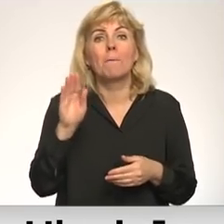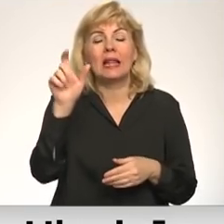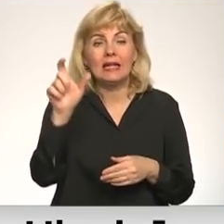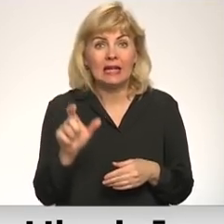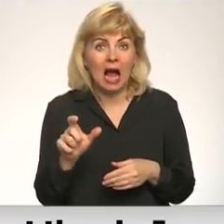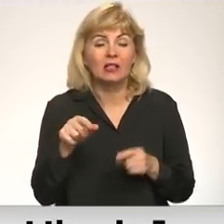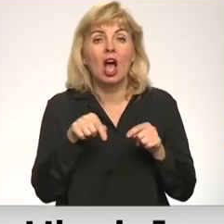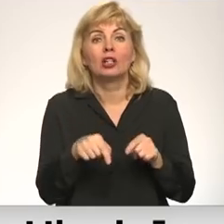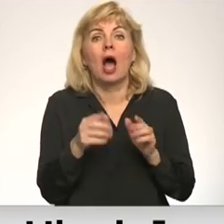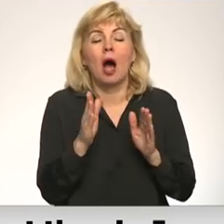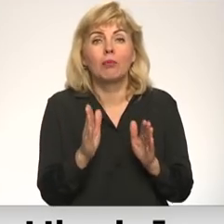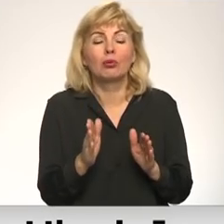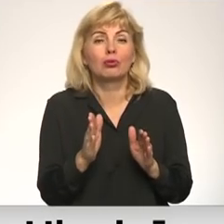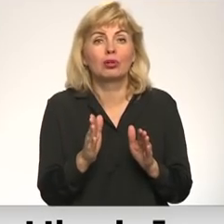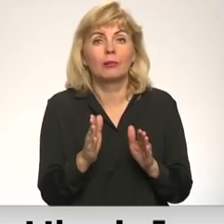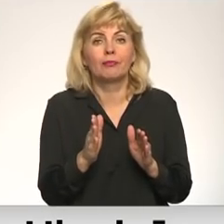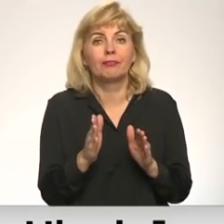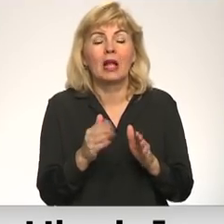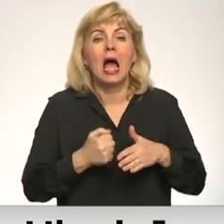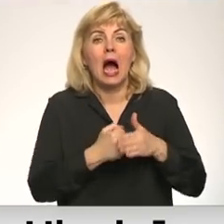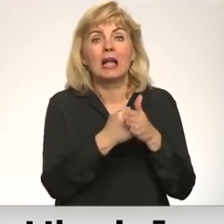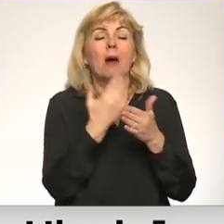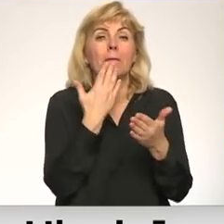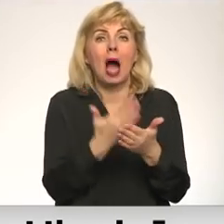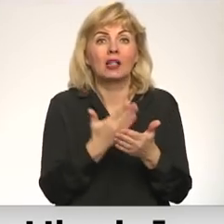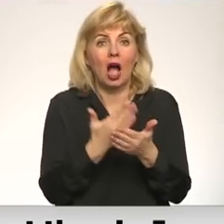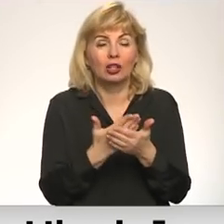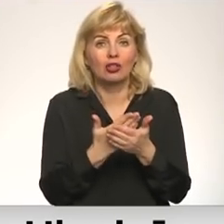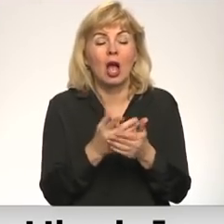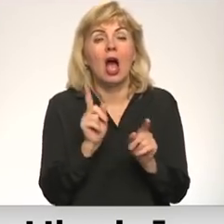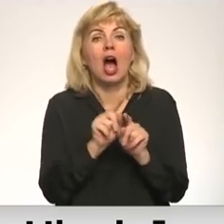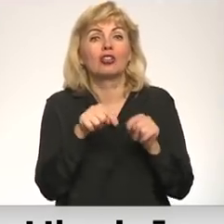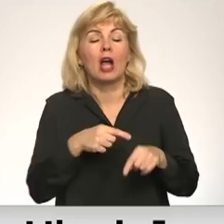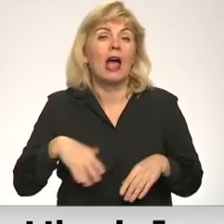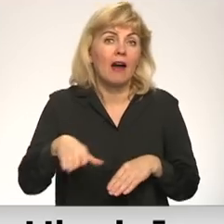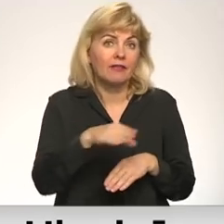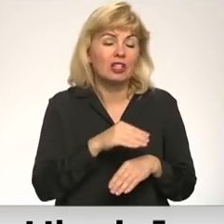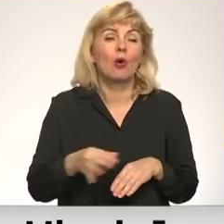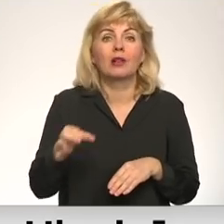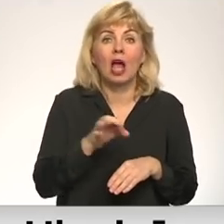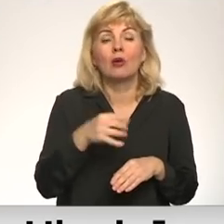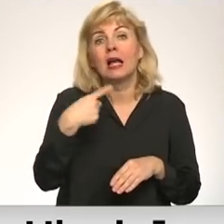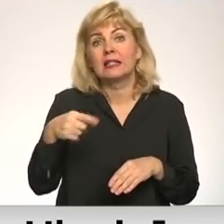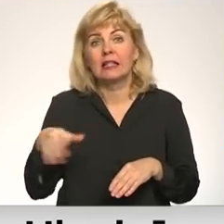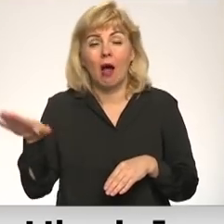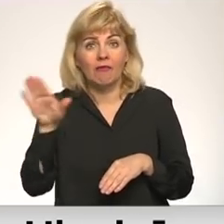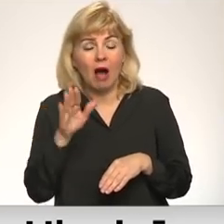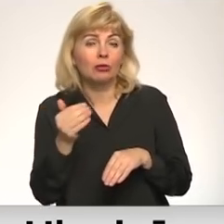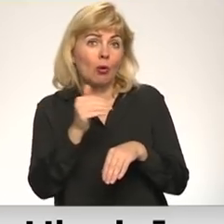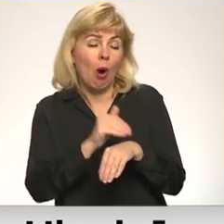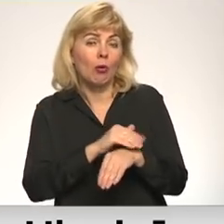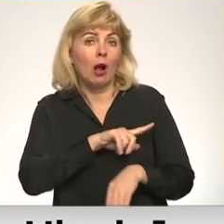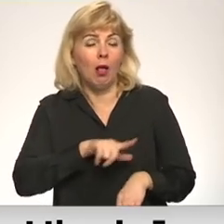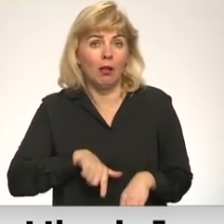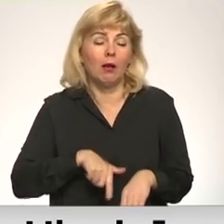atbalsta izrādīšana, protams, gan arī šajā visā reģionā, gan arī citām valstīm, konkrēt arī Latvijai.